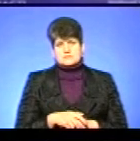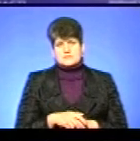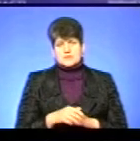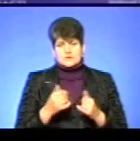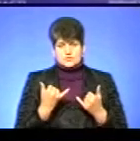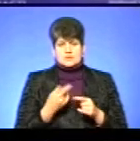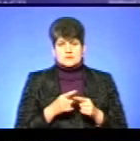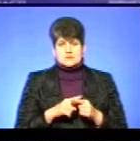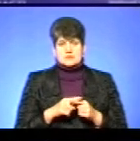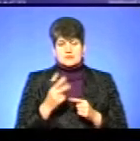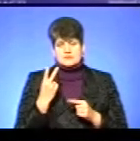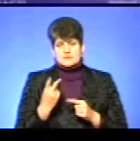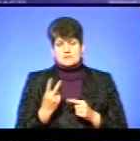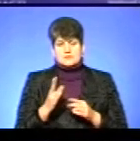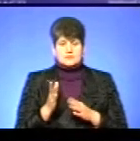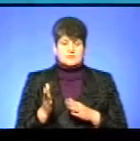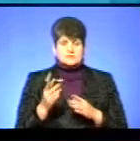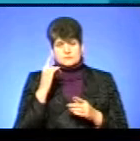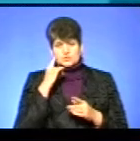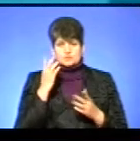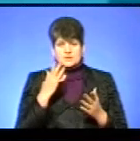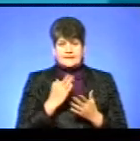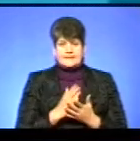сьогодні таких дві версії, які є.